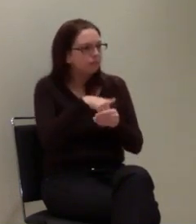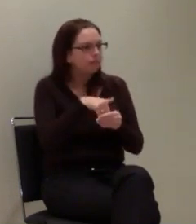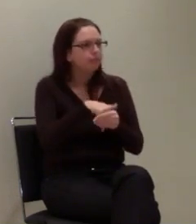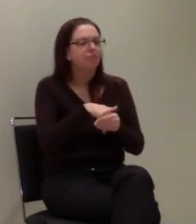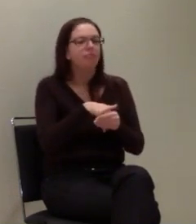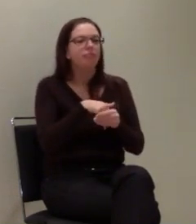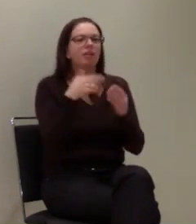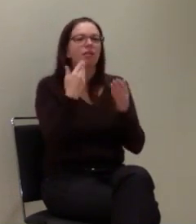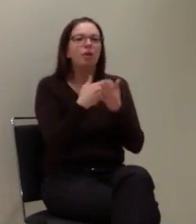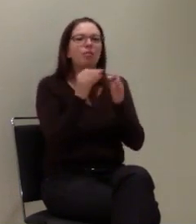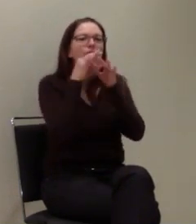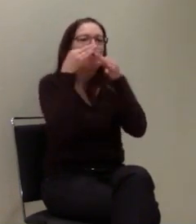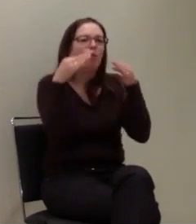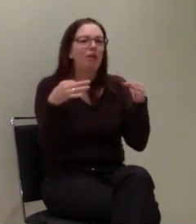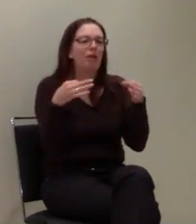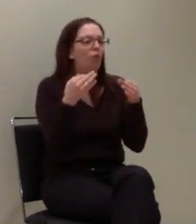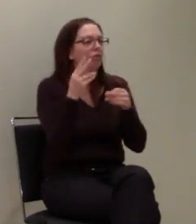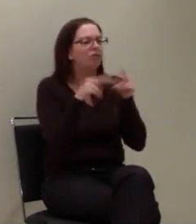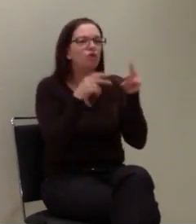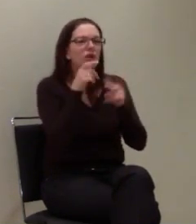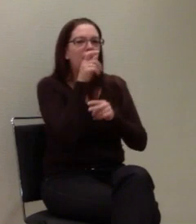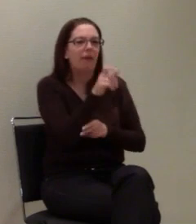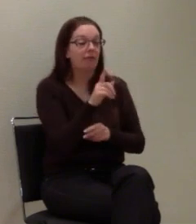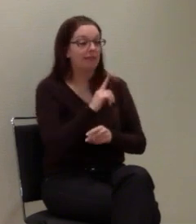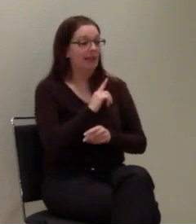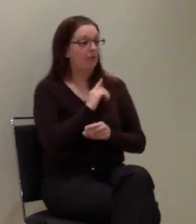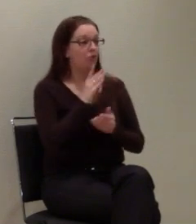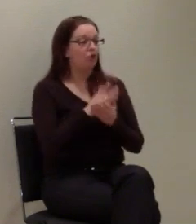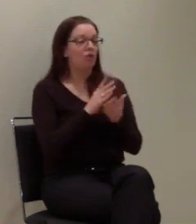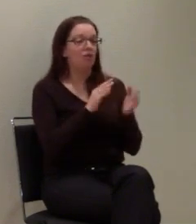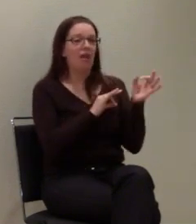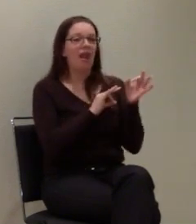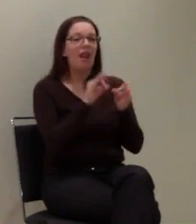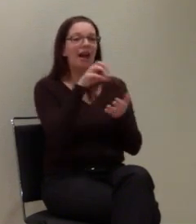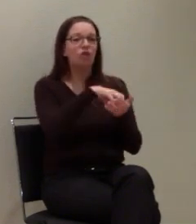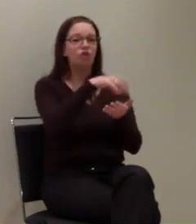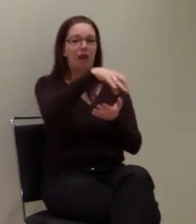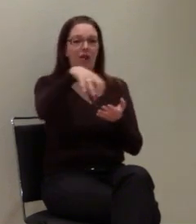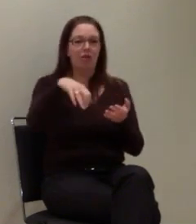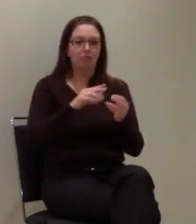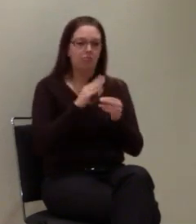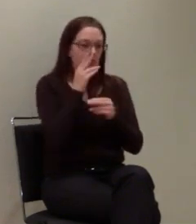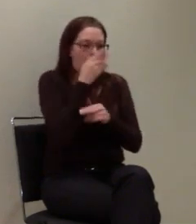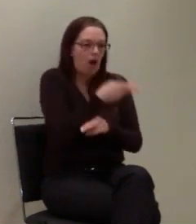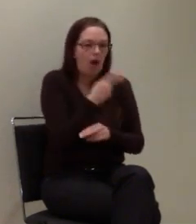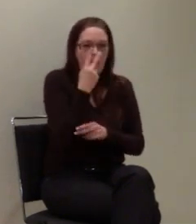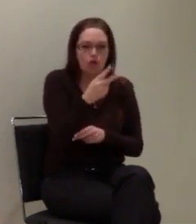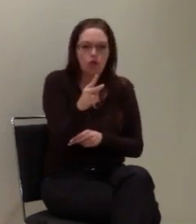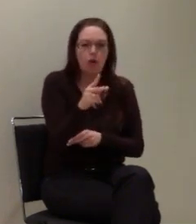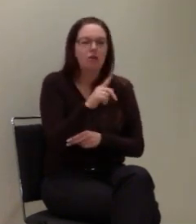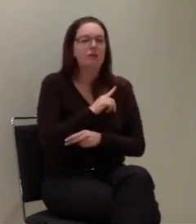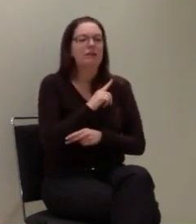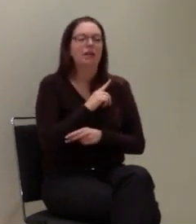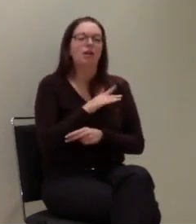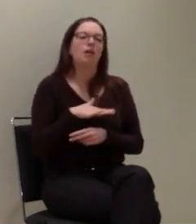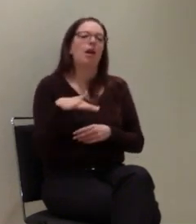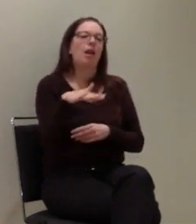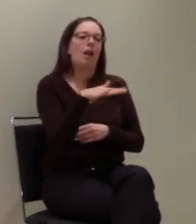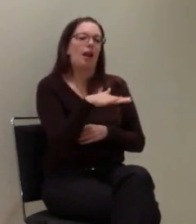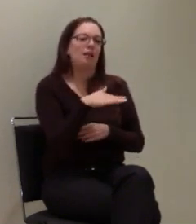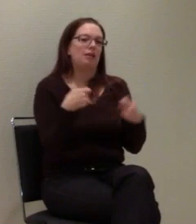diese Formulierungsbegriffe. Ich habe mir Leitstellen angeguckt, das ist ja beim Landesverband der Gehörlosen Hessen beschäftigt. Und